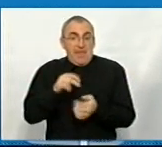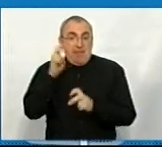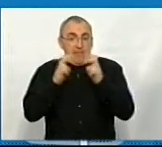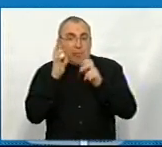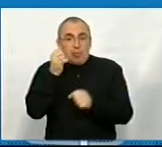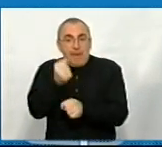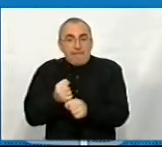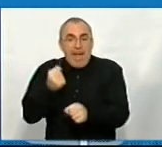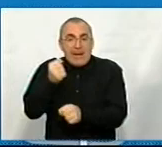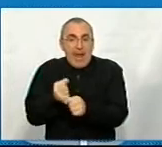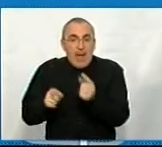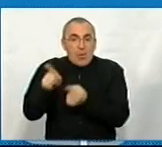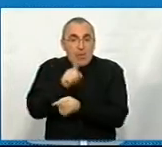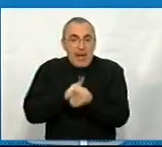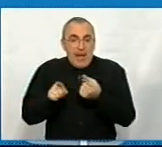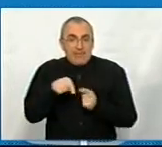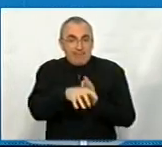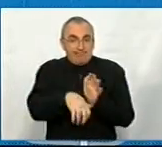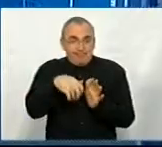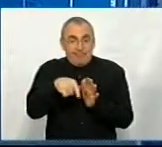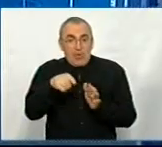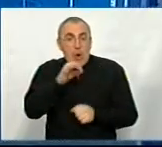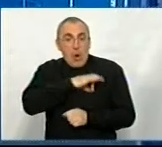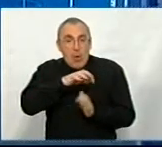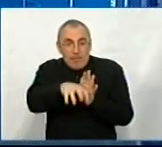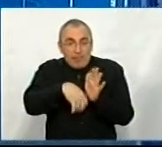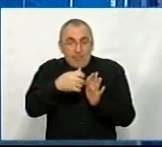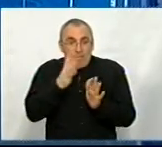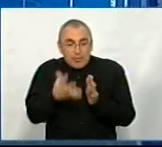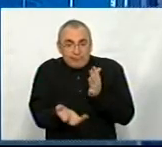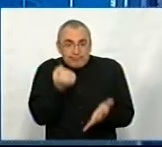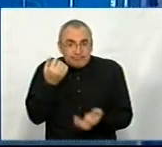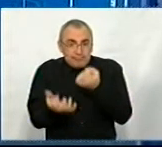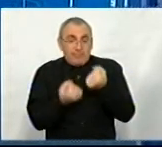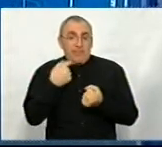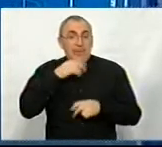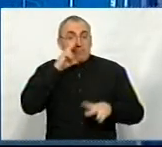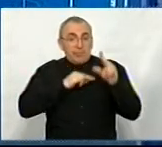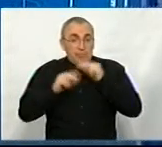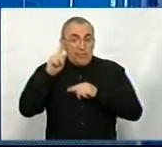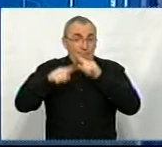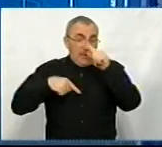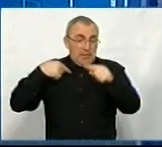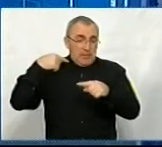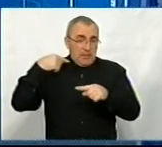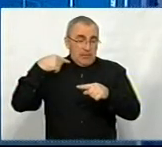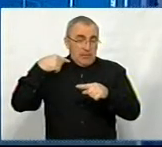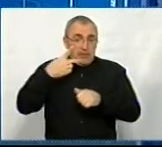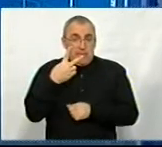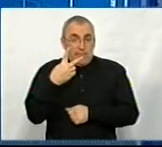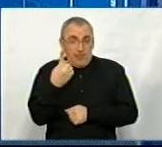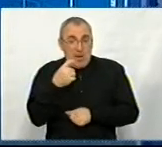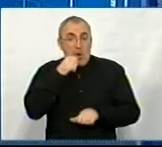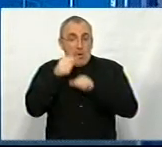буде переробляти ті корисні копалин, які добуваються. Тому я дуже сподіваюся, що в 2021